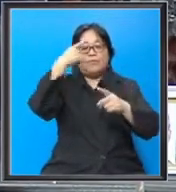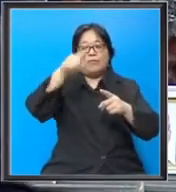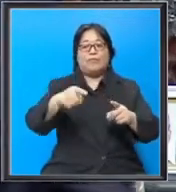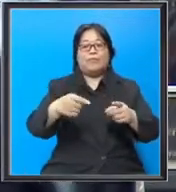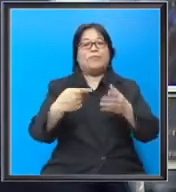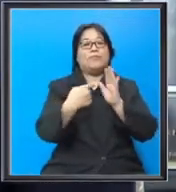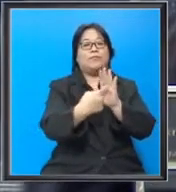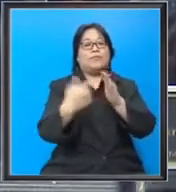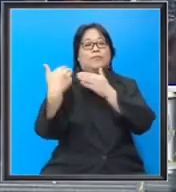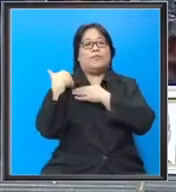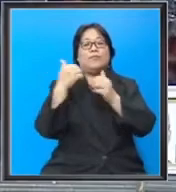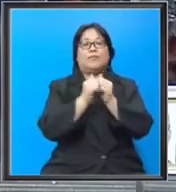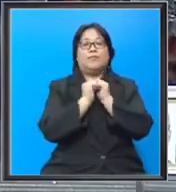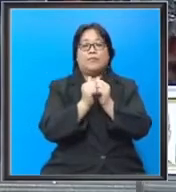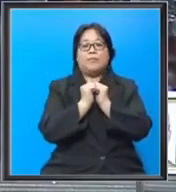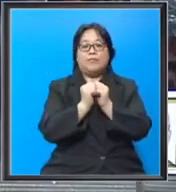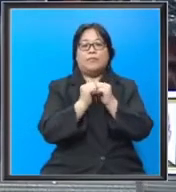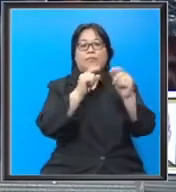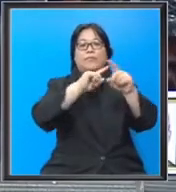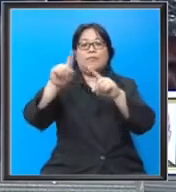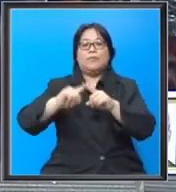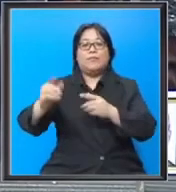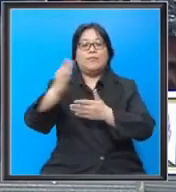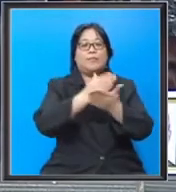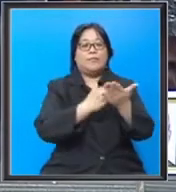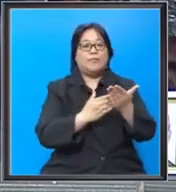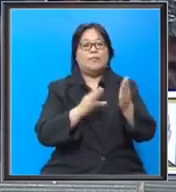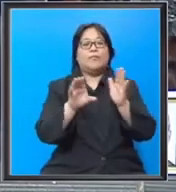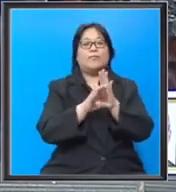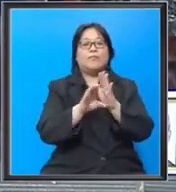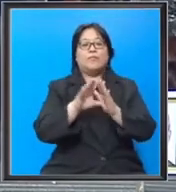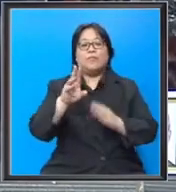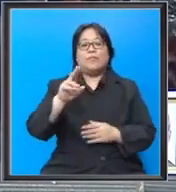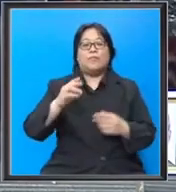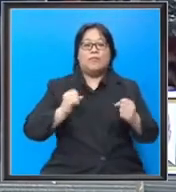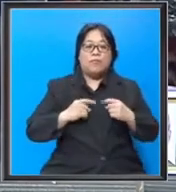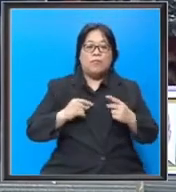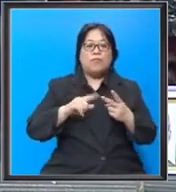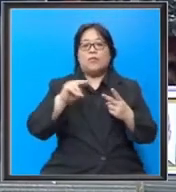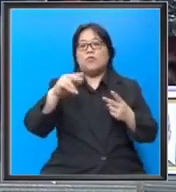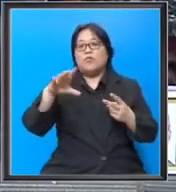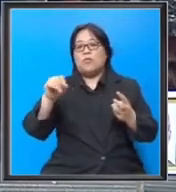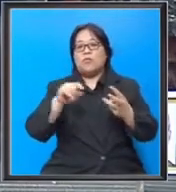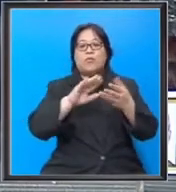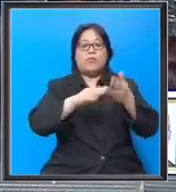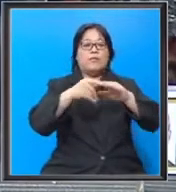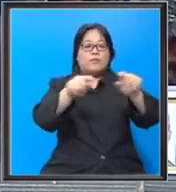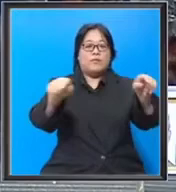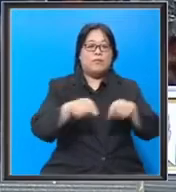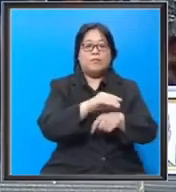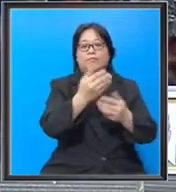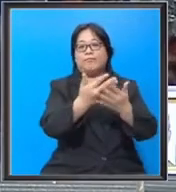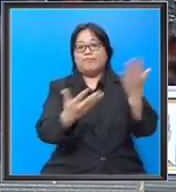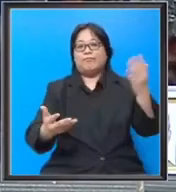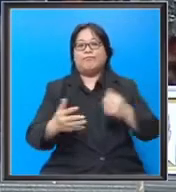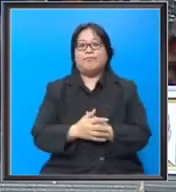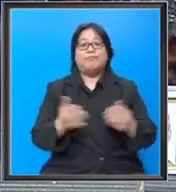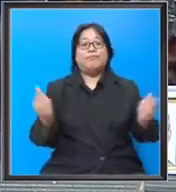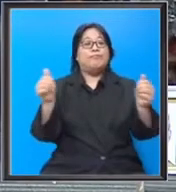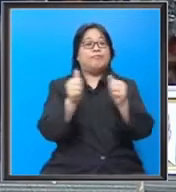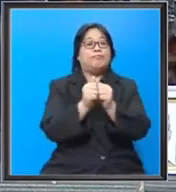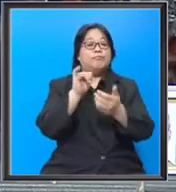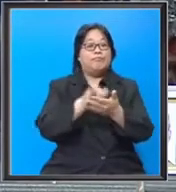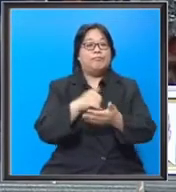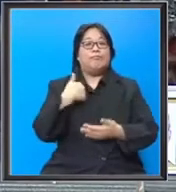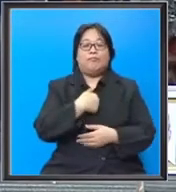mewujudkan tanggungjawab bersama dengan pelbagai pihak seperti badan korporat, NGO, komuniti, tempat dan sebagainya. Dengan sehubungan dengan itu,